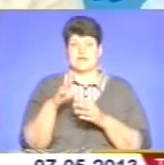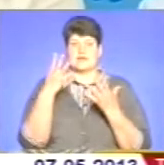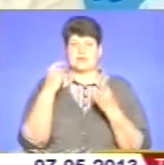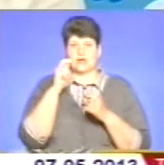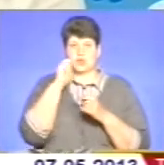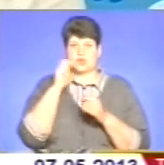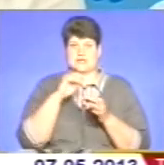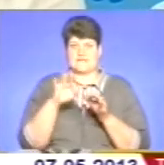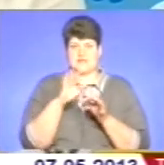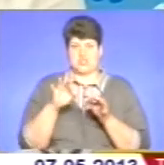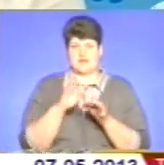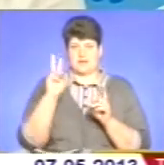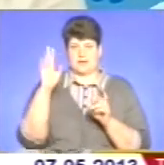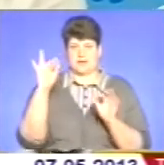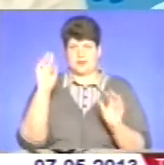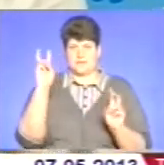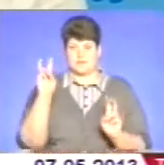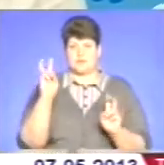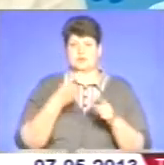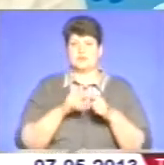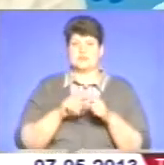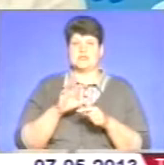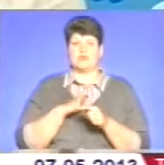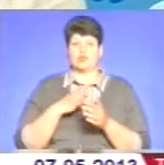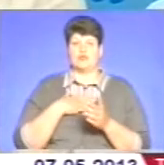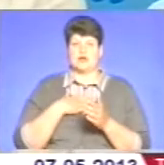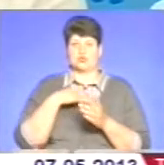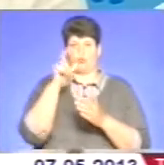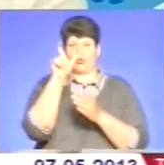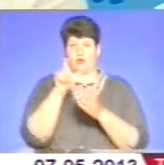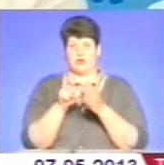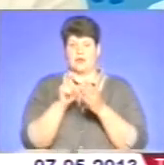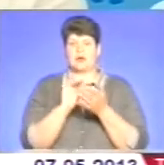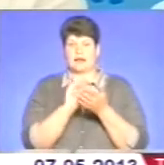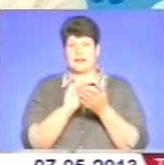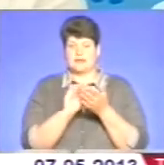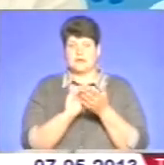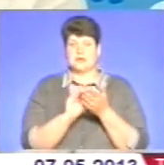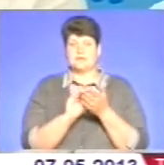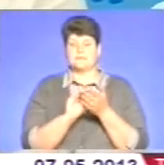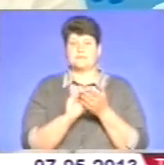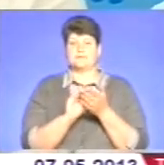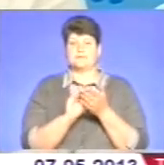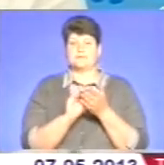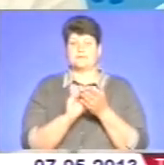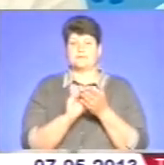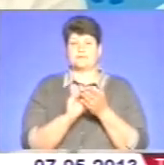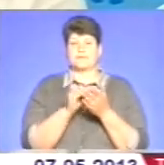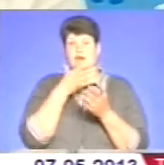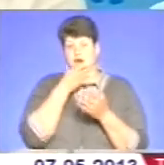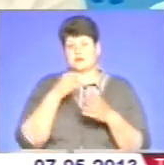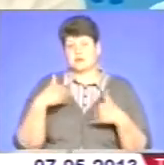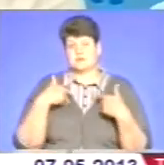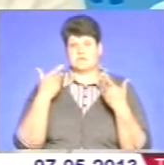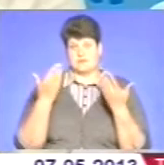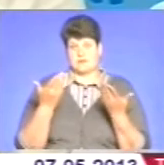української вишиванки. Для того, щоб це було в нашому календарі, відзначено гарне звернення,